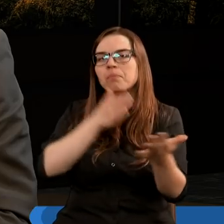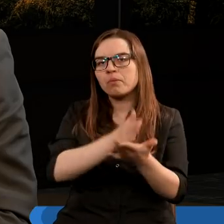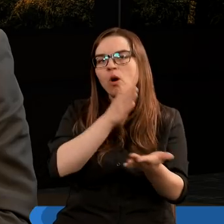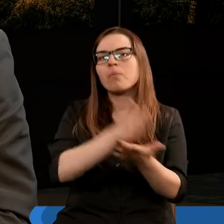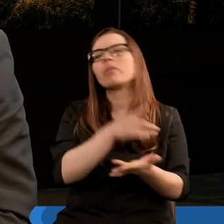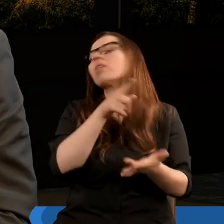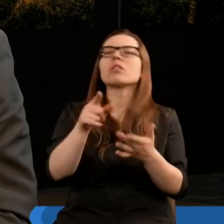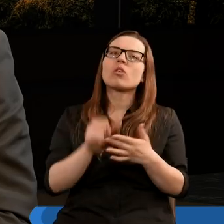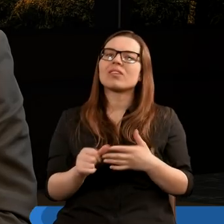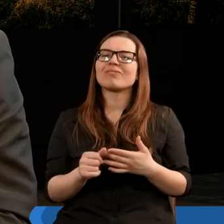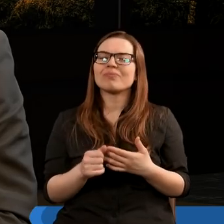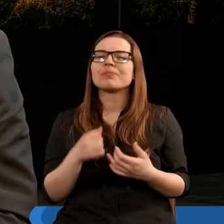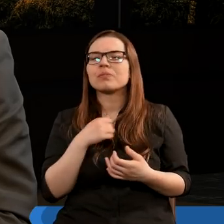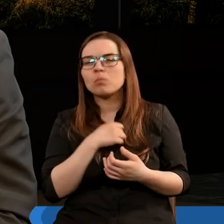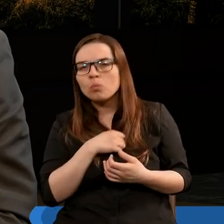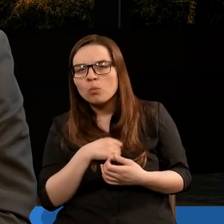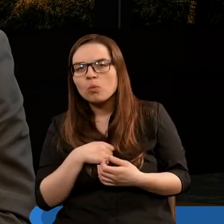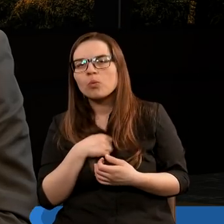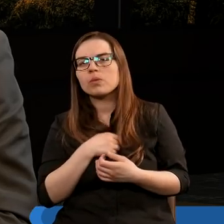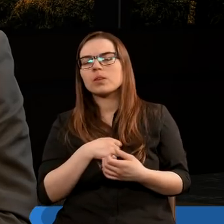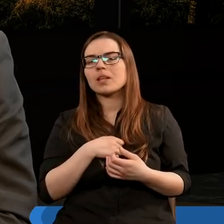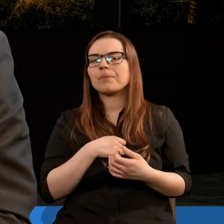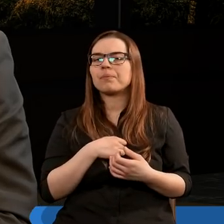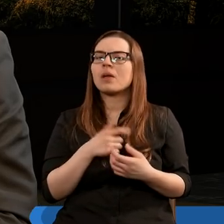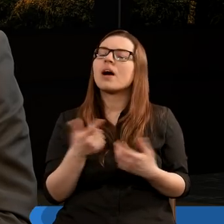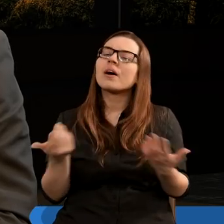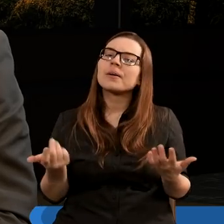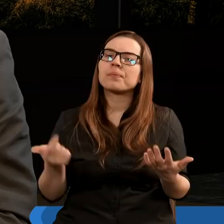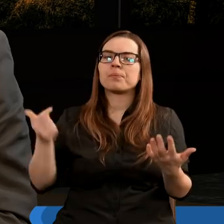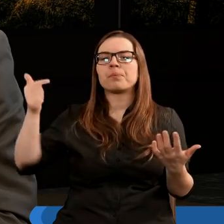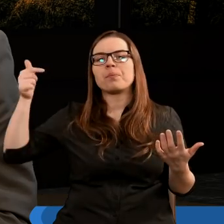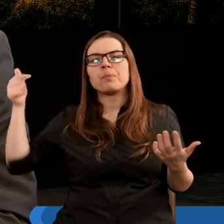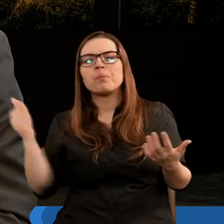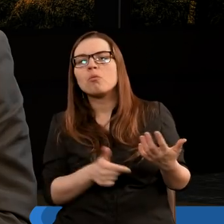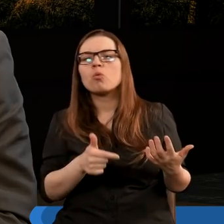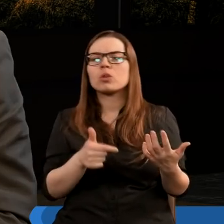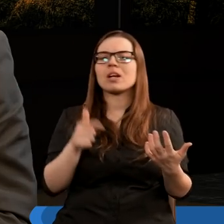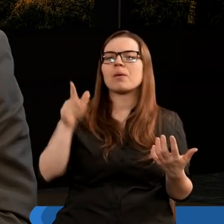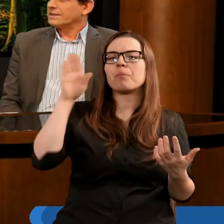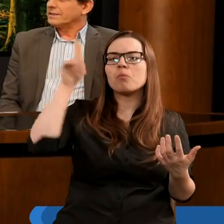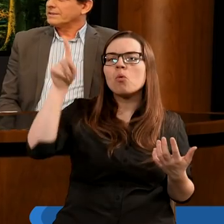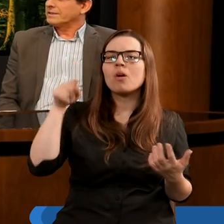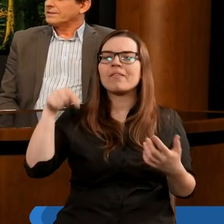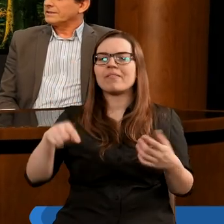i to jest takie smutne, ale musiał tam w tym raju